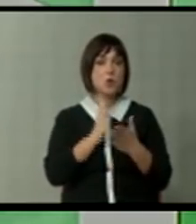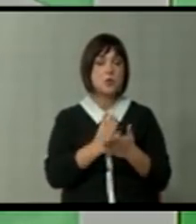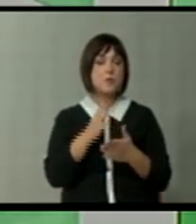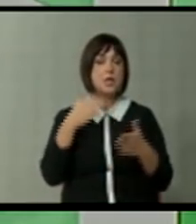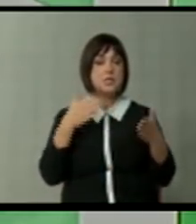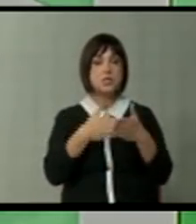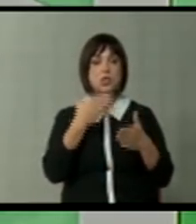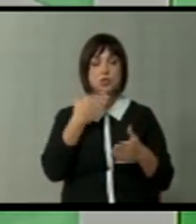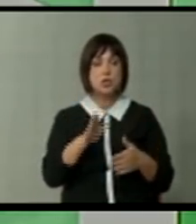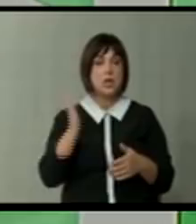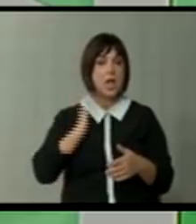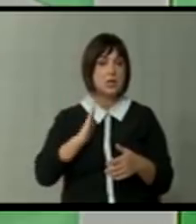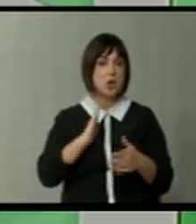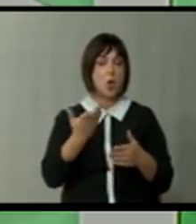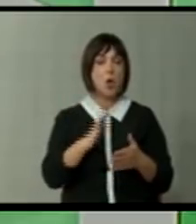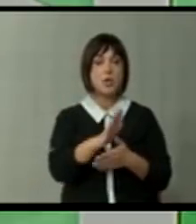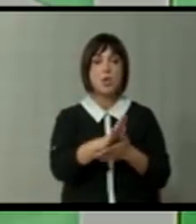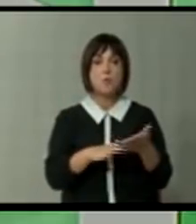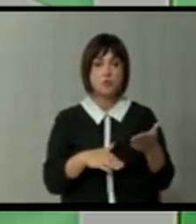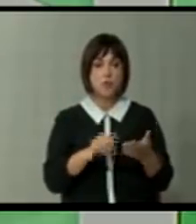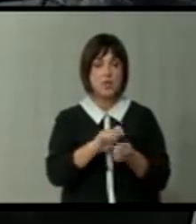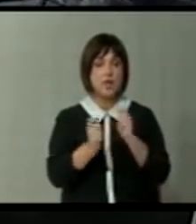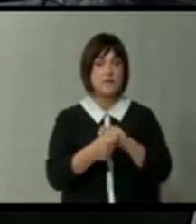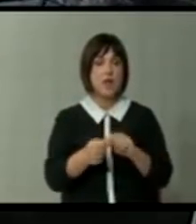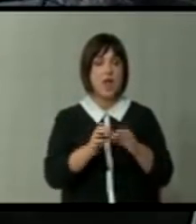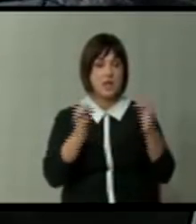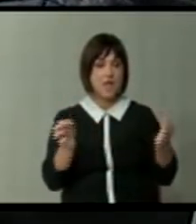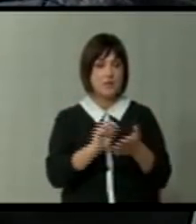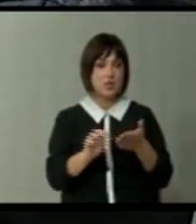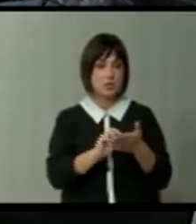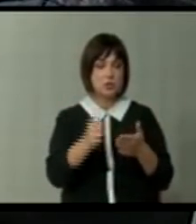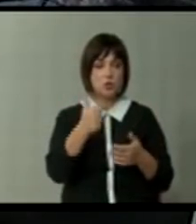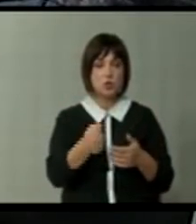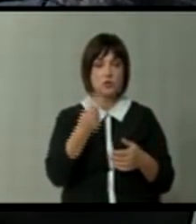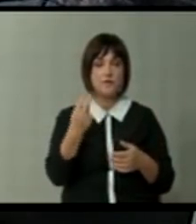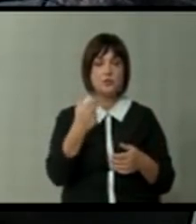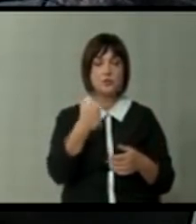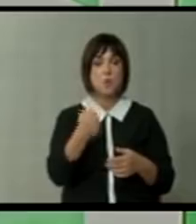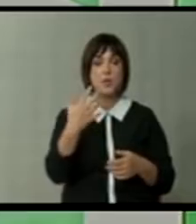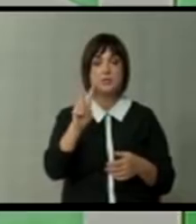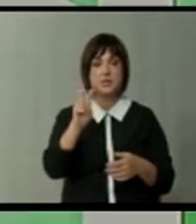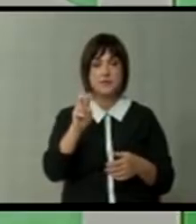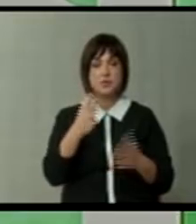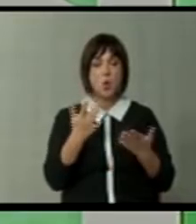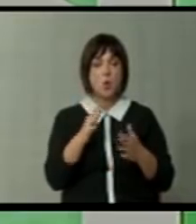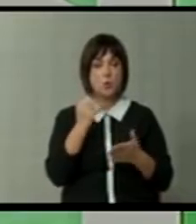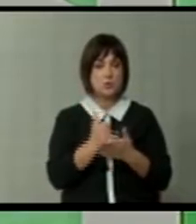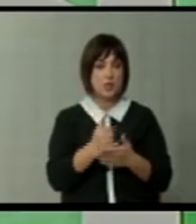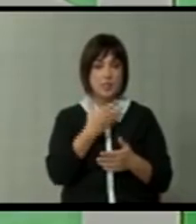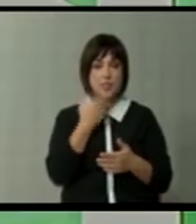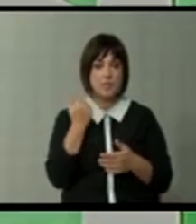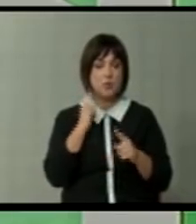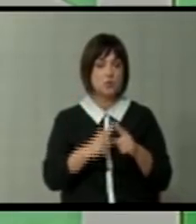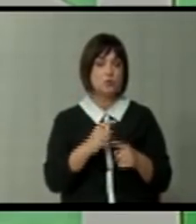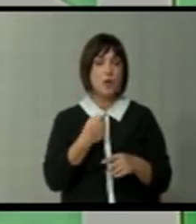и директно на штета на граѓаните. Кога ќе почнеме да реформираме јавната администрација и од 120, 150, 200 или колку и се бидеќи немаме